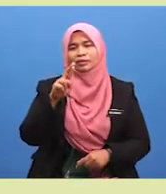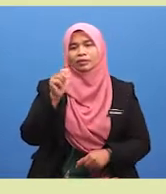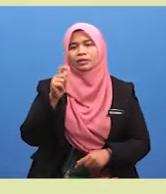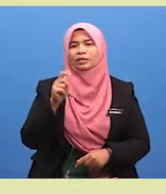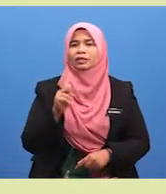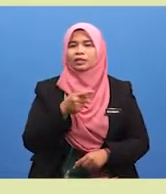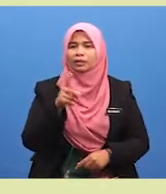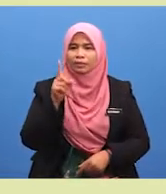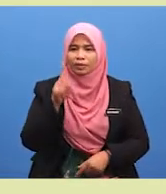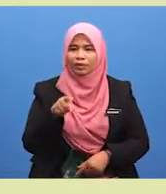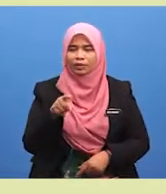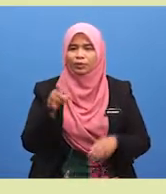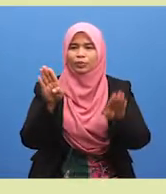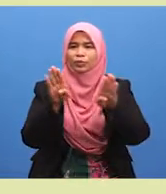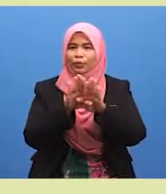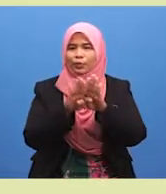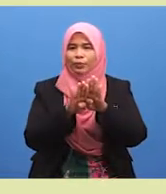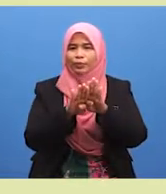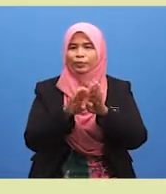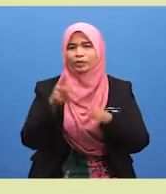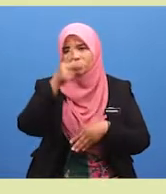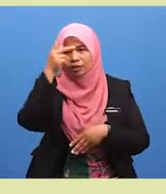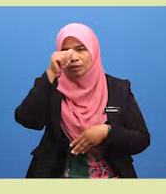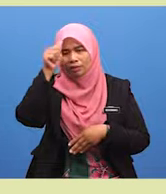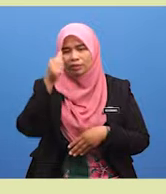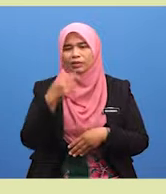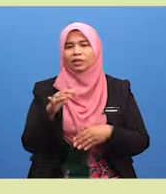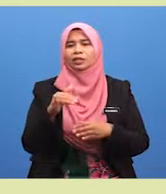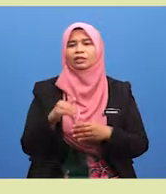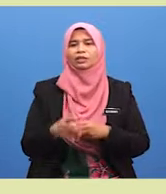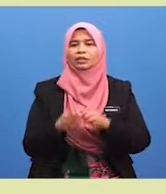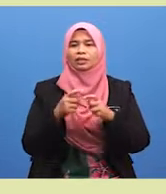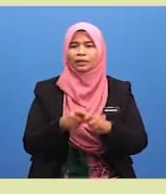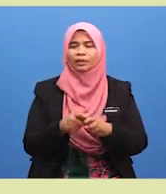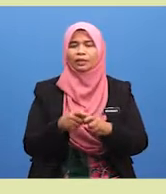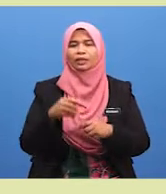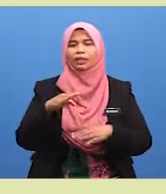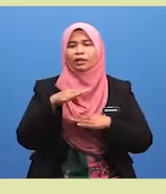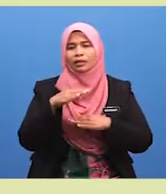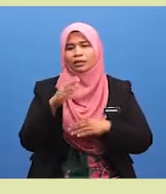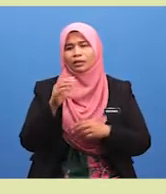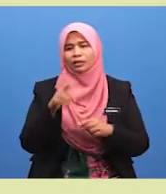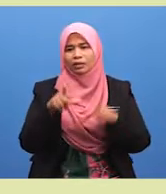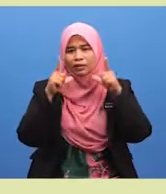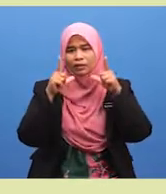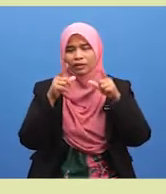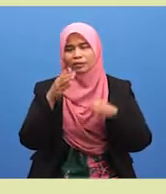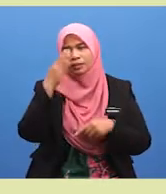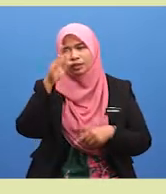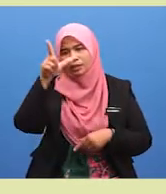-murid. Kita perlu menutup aurat. Kerana Allah telah mensyariatkan hat aurat